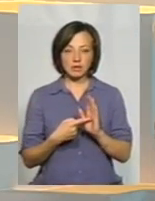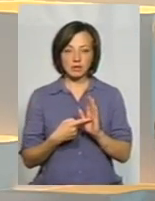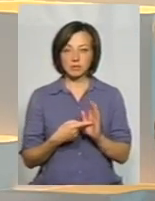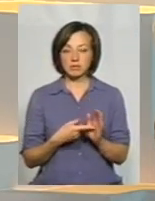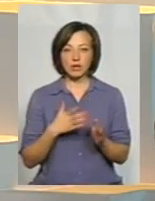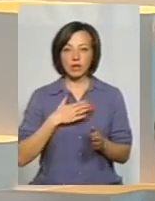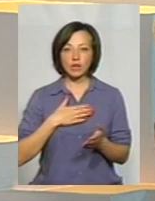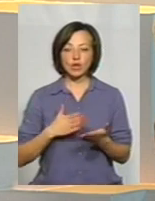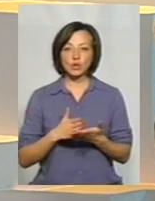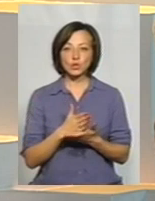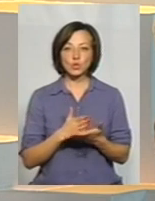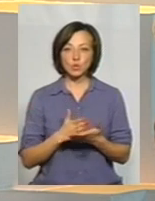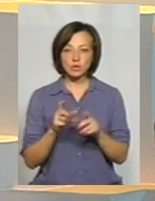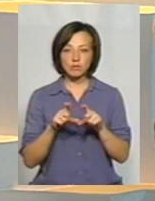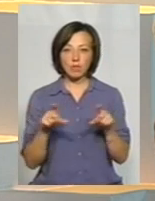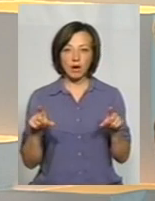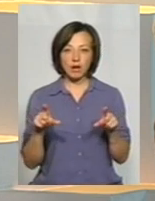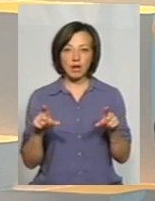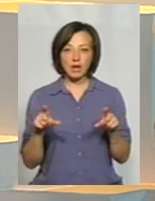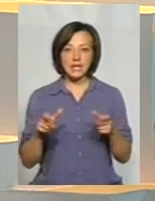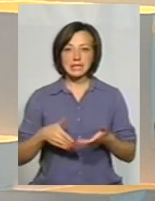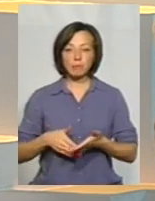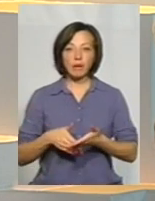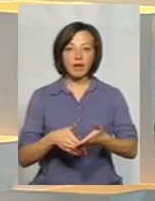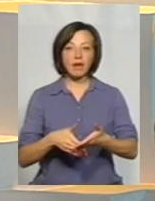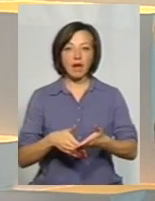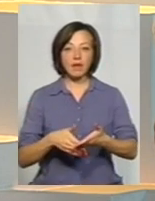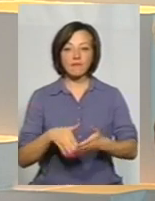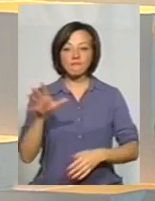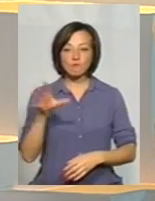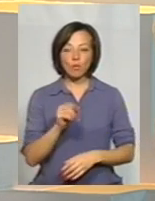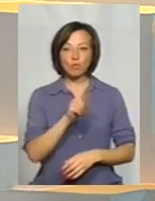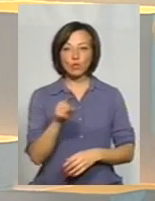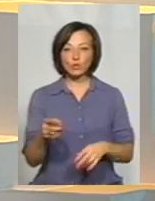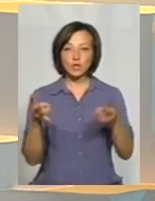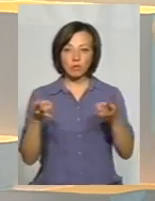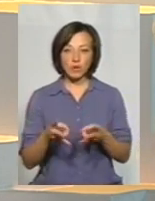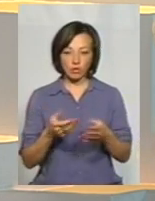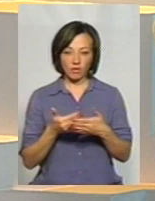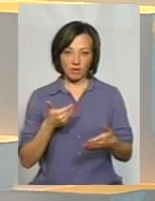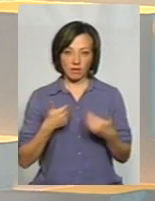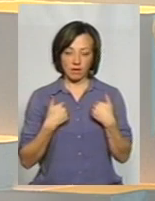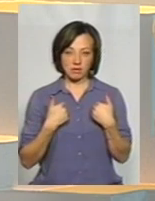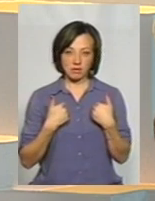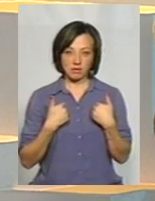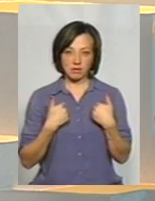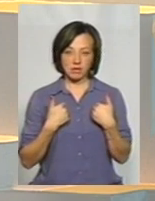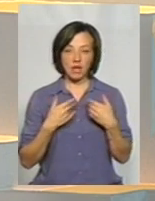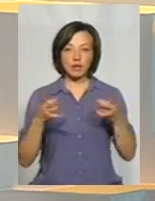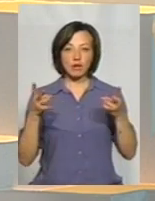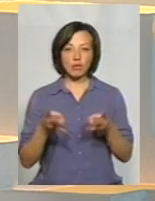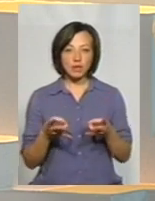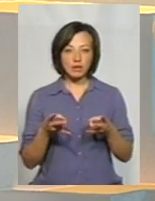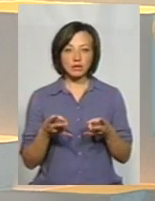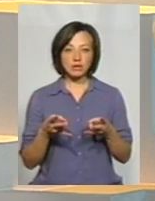як би сказати, вона сприяє всьому тому, що необхідно від служби автомобільних доріг. Необхідно